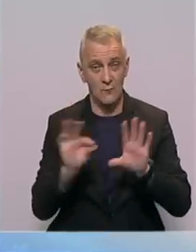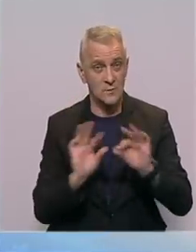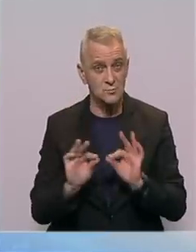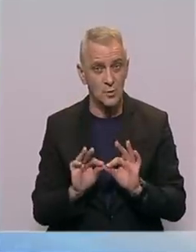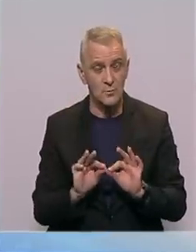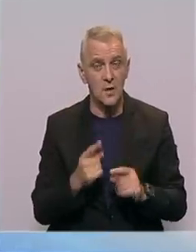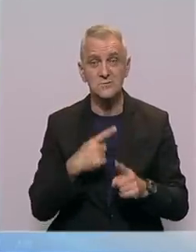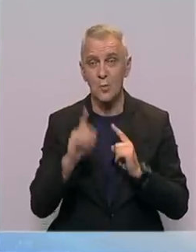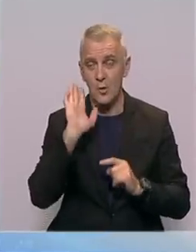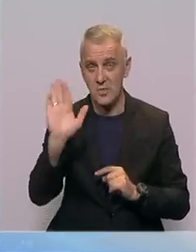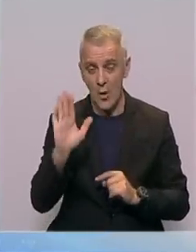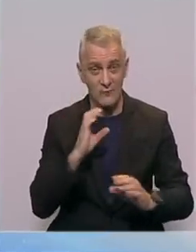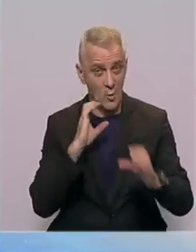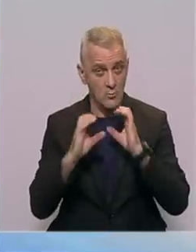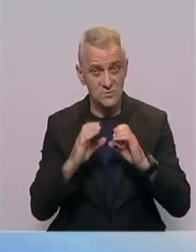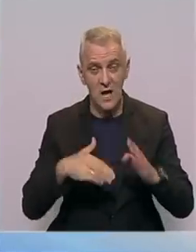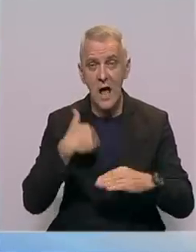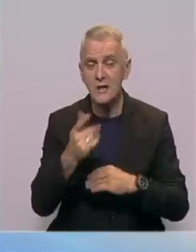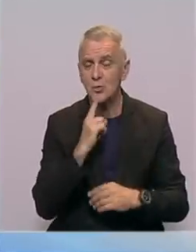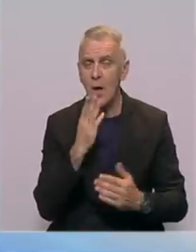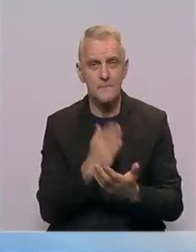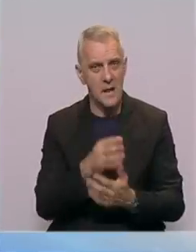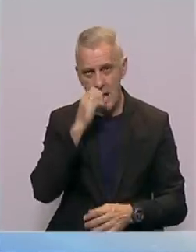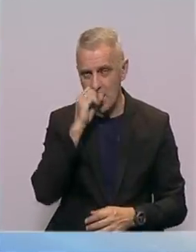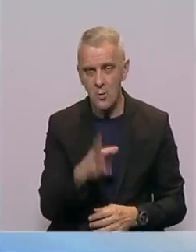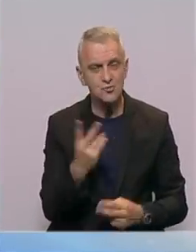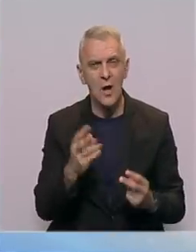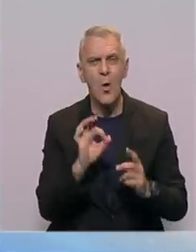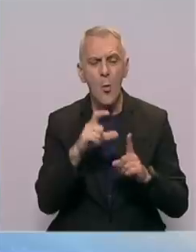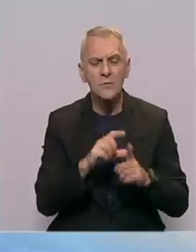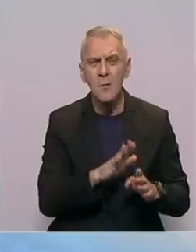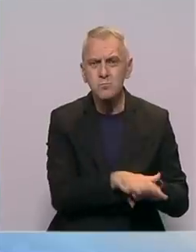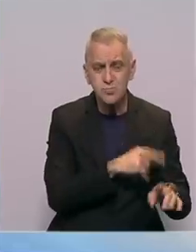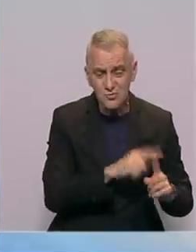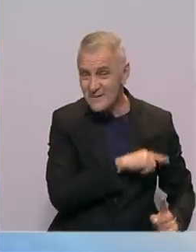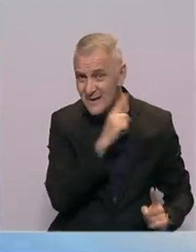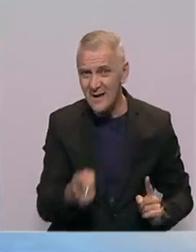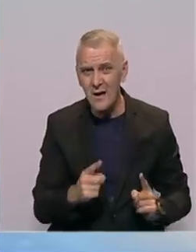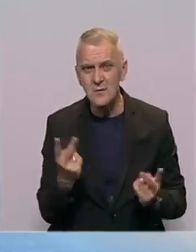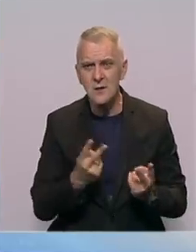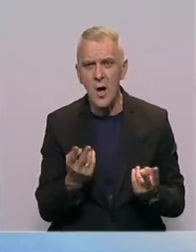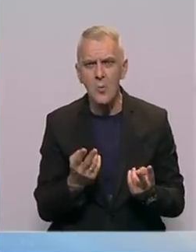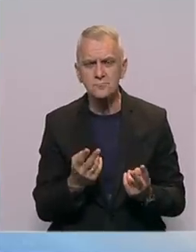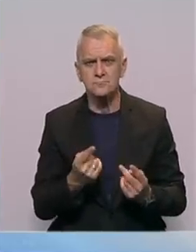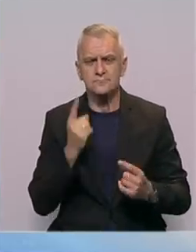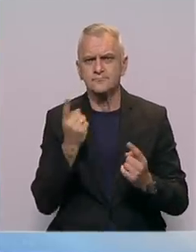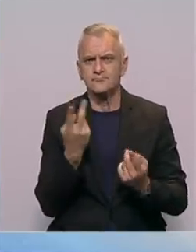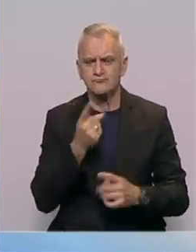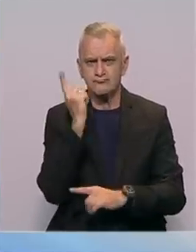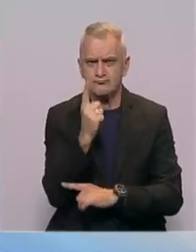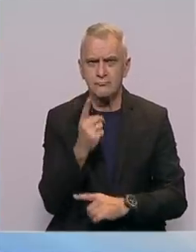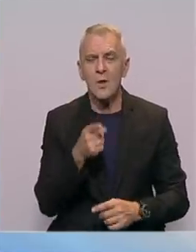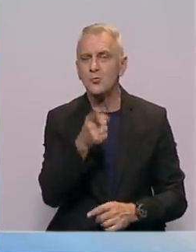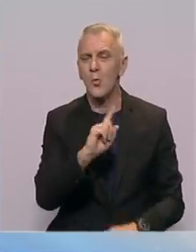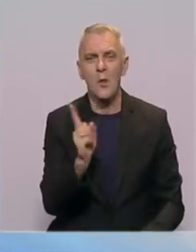samim tim i zbog njegove komunikacije kasnije koja je zaista bila loša i koja je nekako od početka se postavila previše autoritativno, što mislim da nije